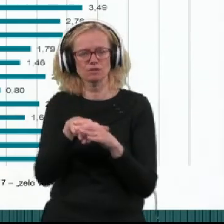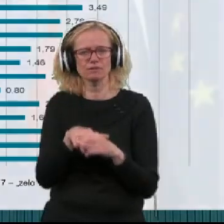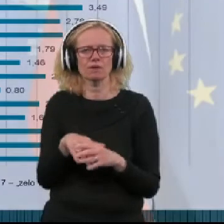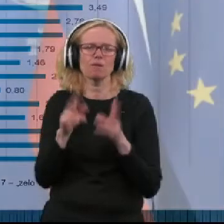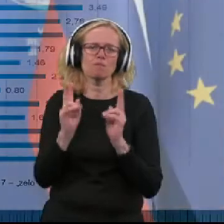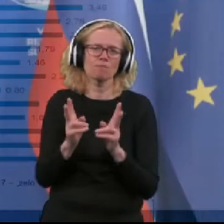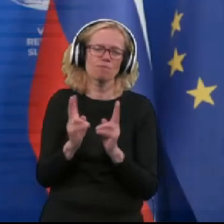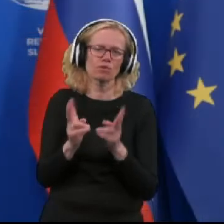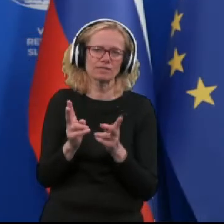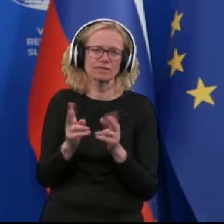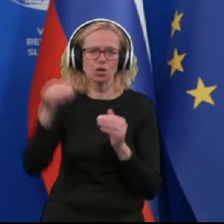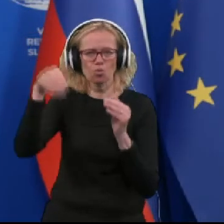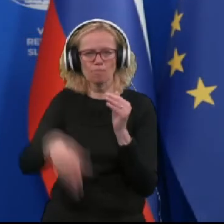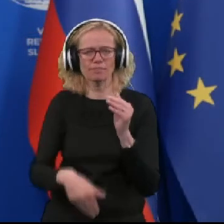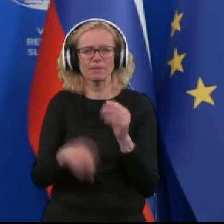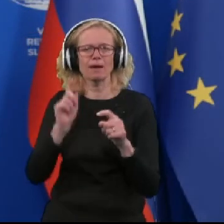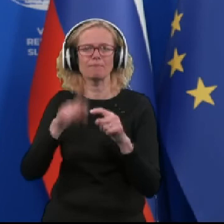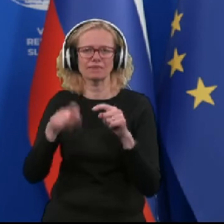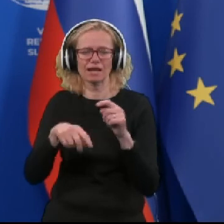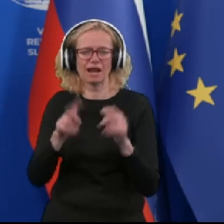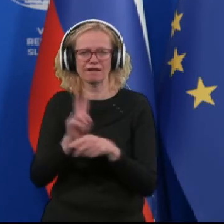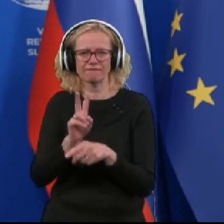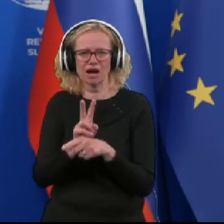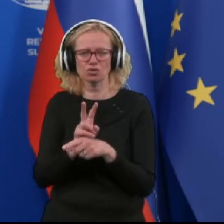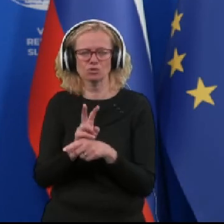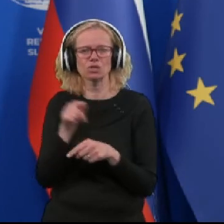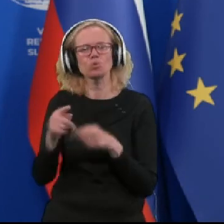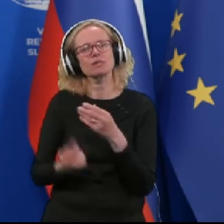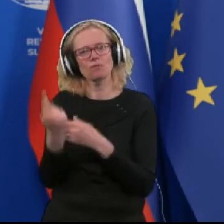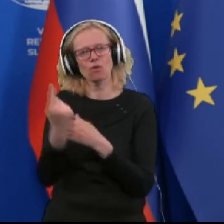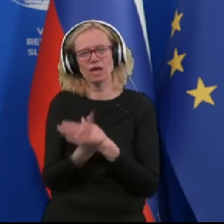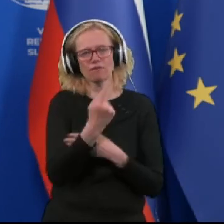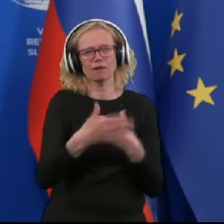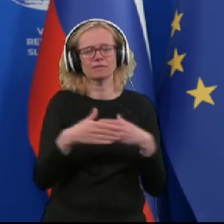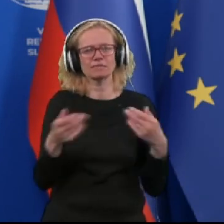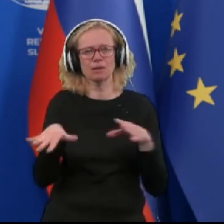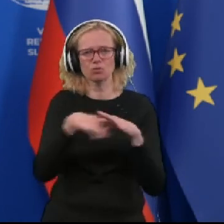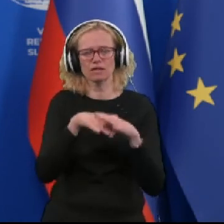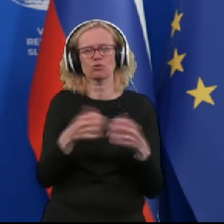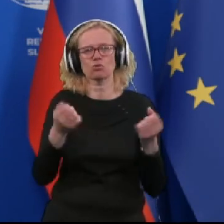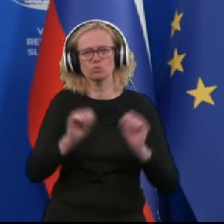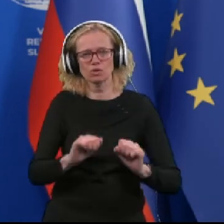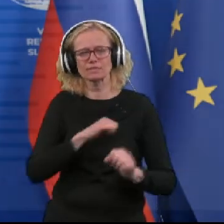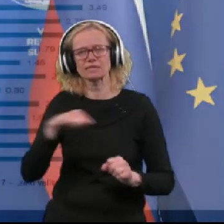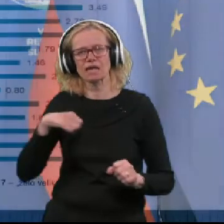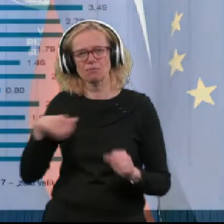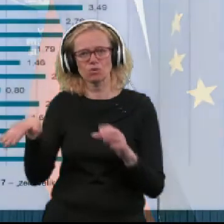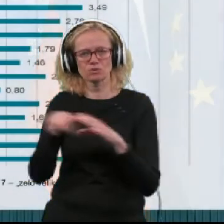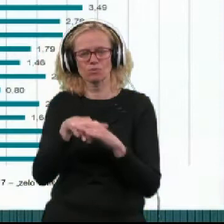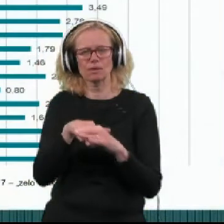potencijalnim upadom materialne varnosti, te pa se pojavljajo predvsem pri zaposlenih v gospodarstvu, samo zaposlenih,